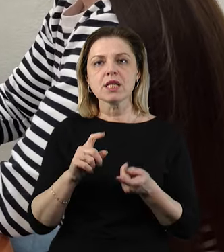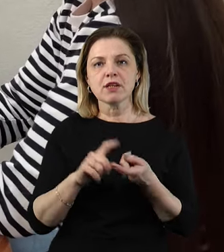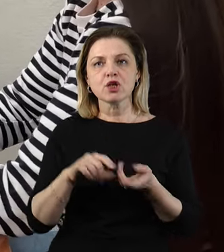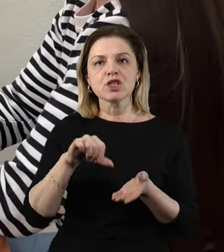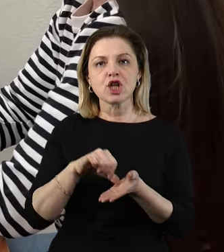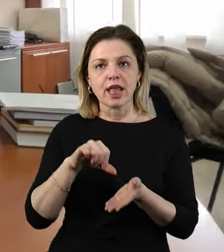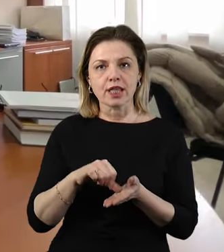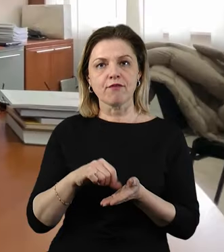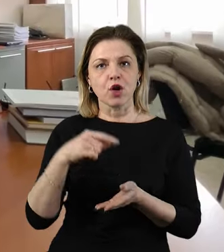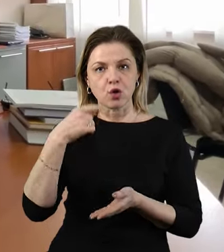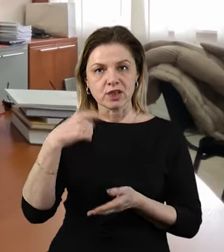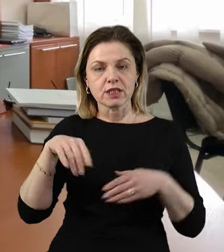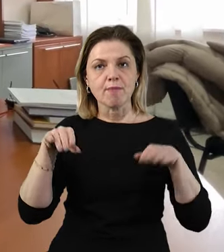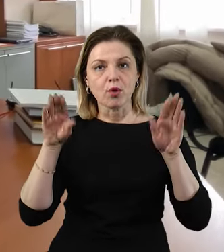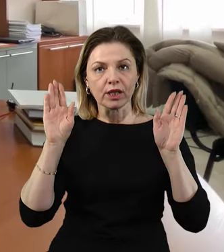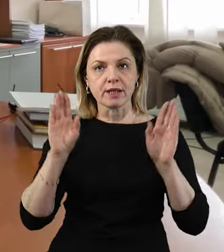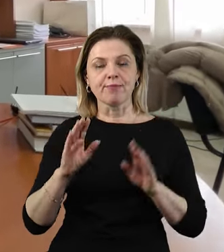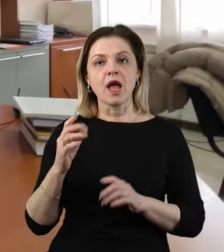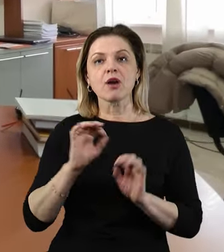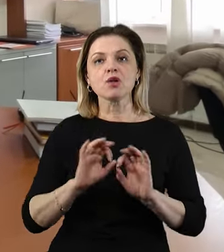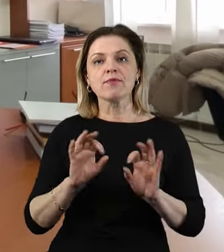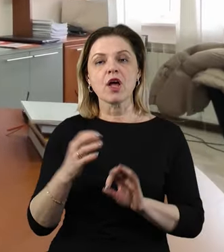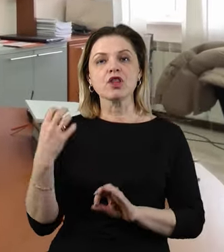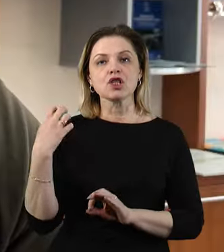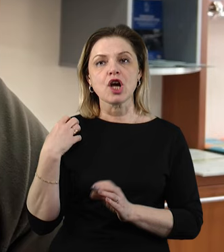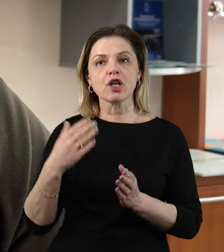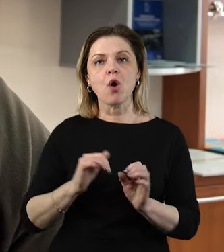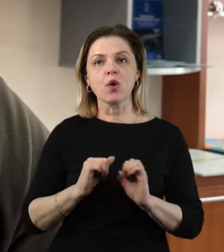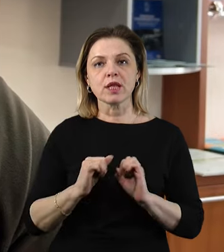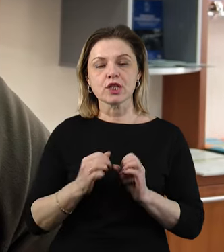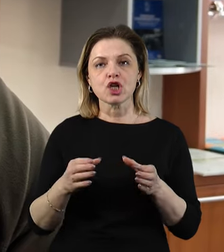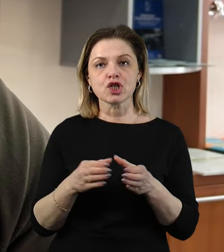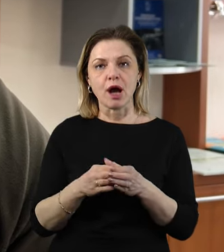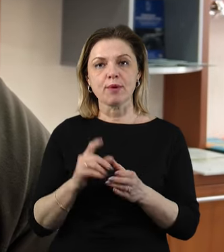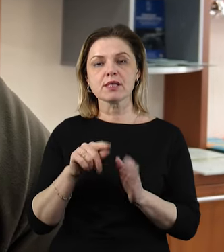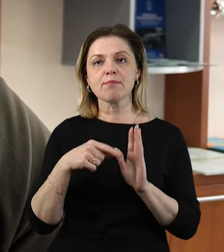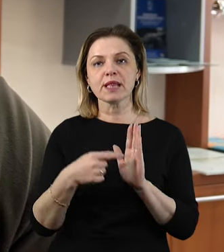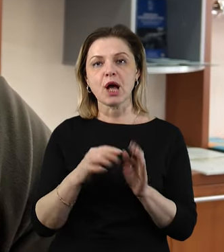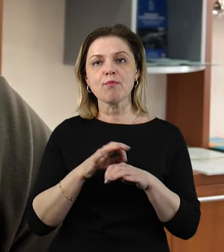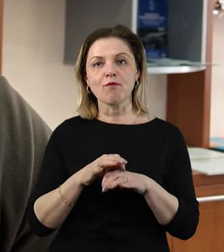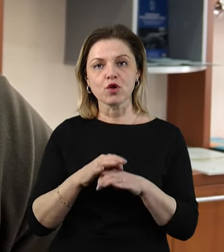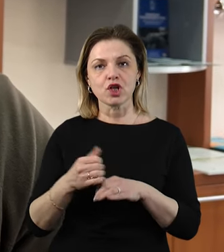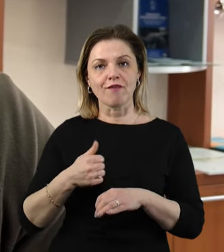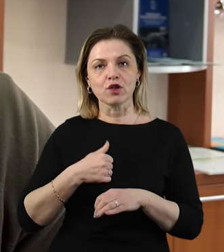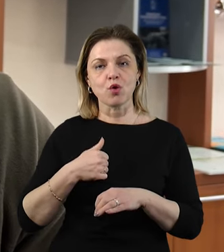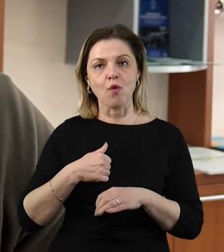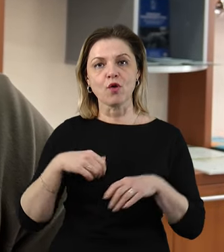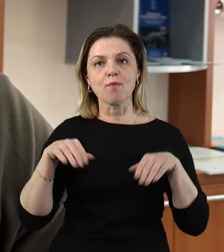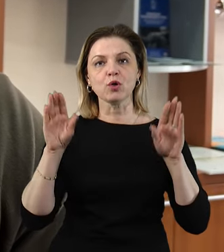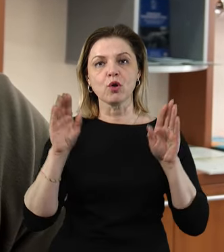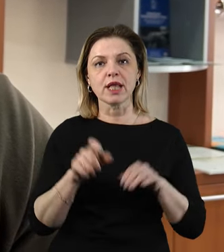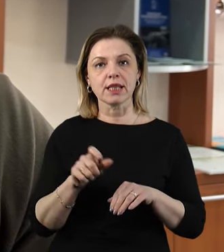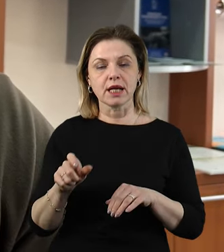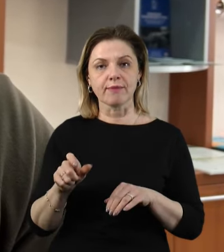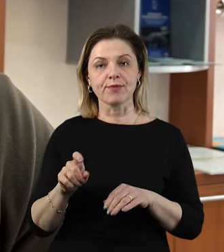військовополонених, розповідає Аркадій Дебагян, начальник координаційного штабу з питань поводження з військовополоненими. Зовні це